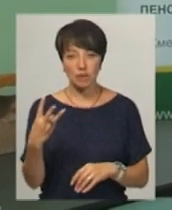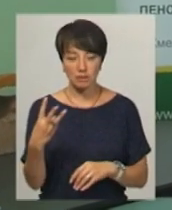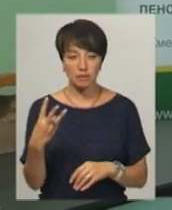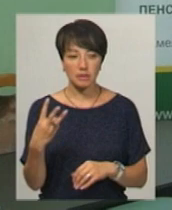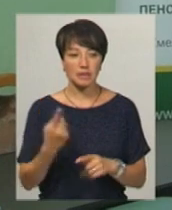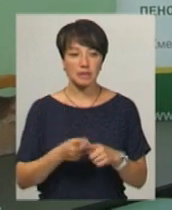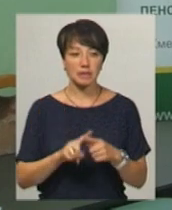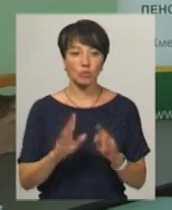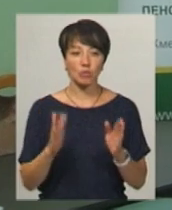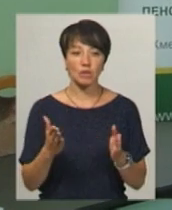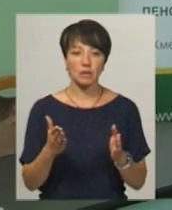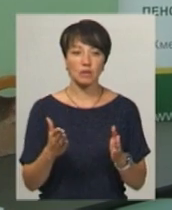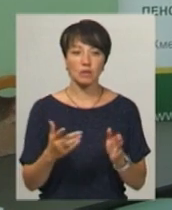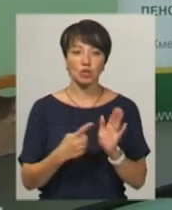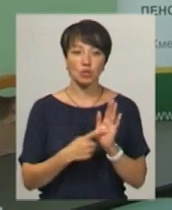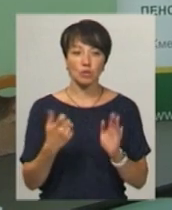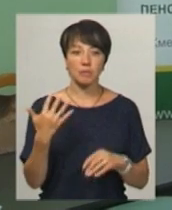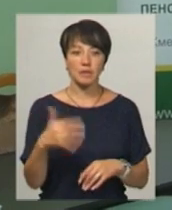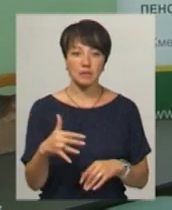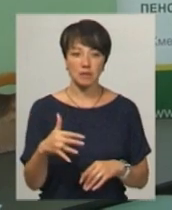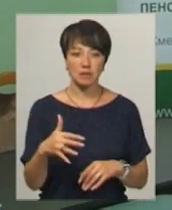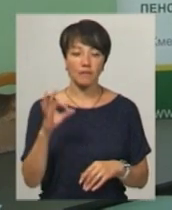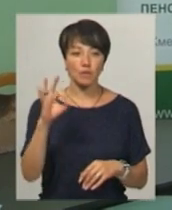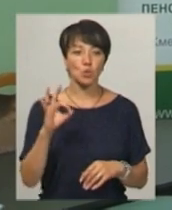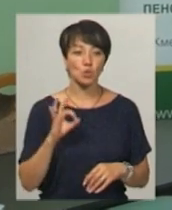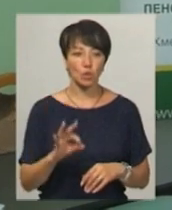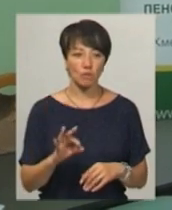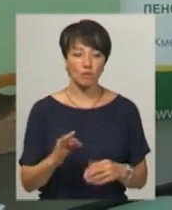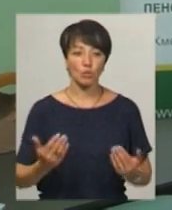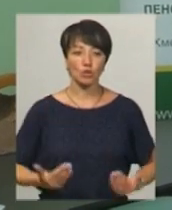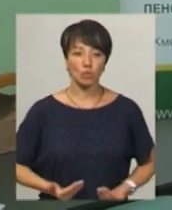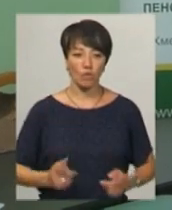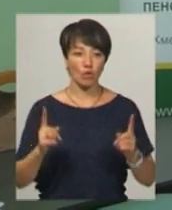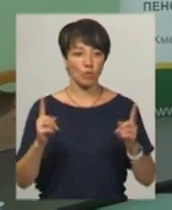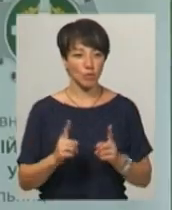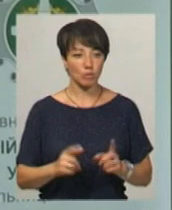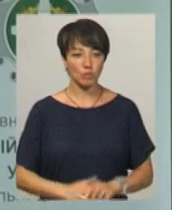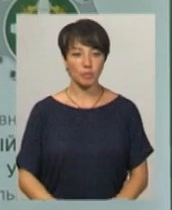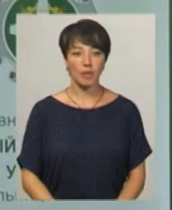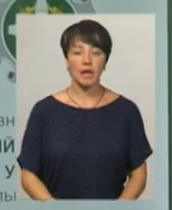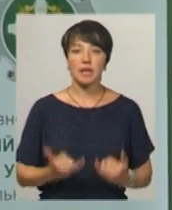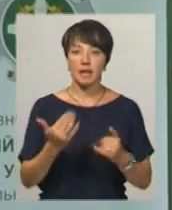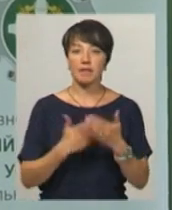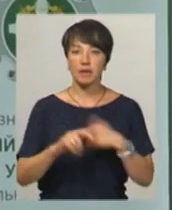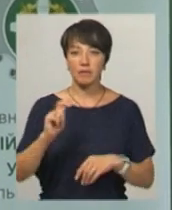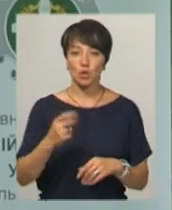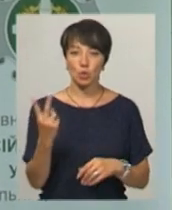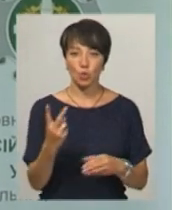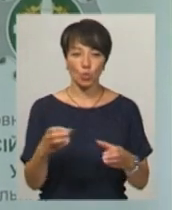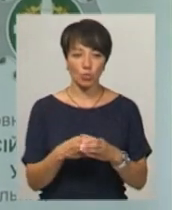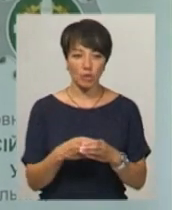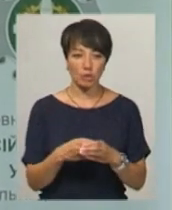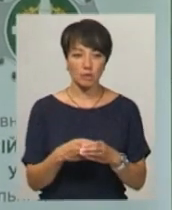це вже буде становити 650% прожиткового мінімуму. Для інвалідів війни другої